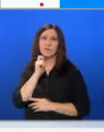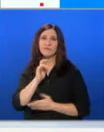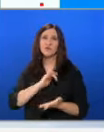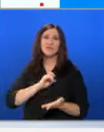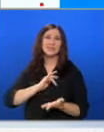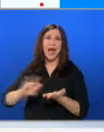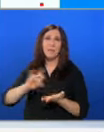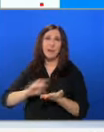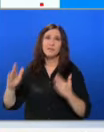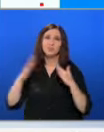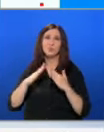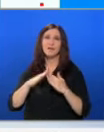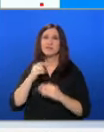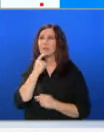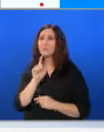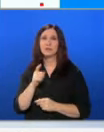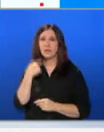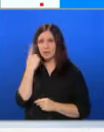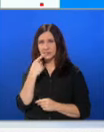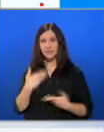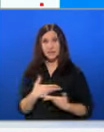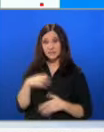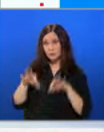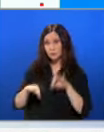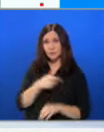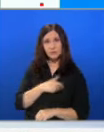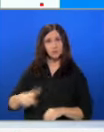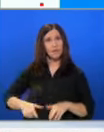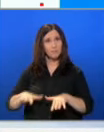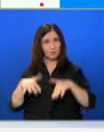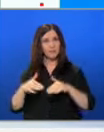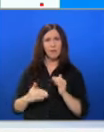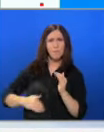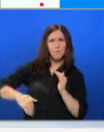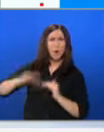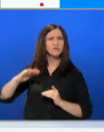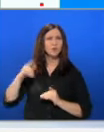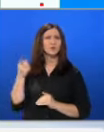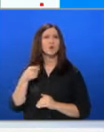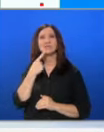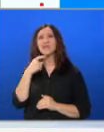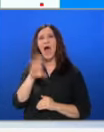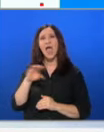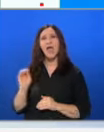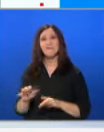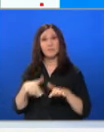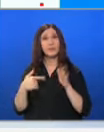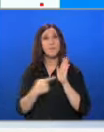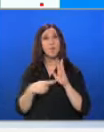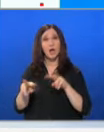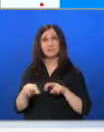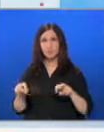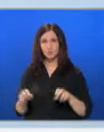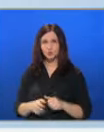по домовете на анкетираните лица. Интересът за гласуване за национален парламент е по-висок от този за Европарламента. Показва още